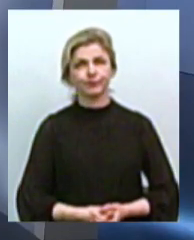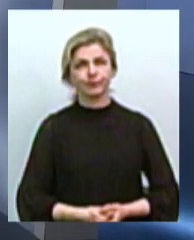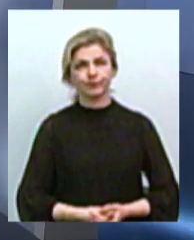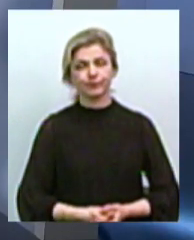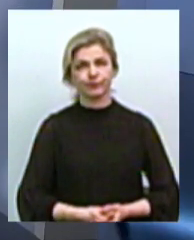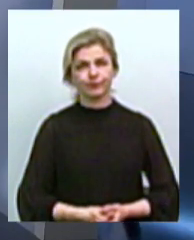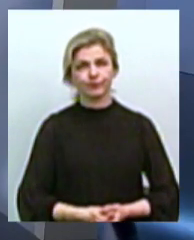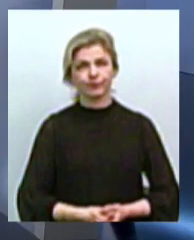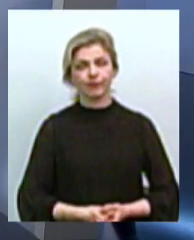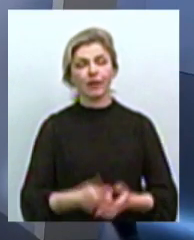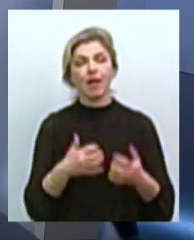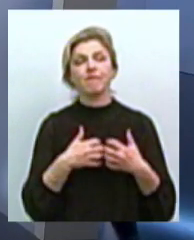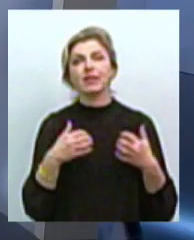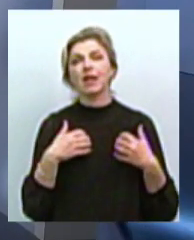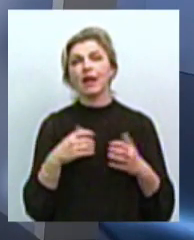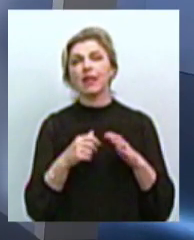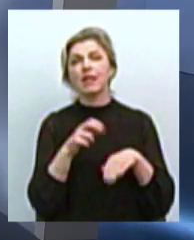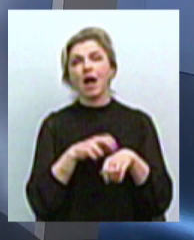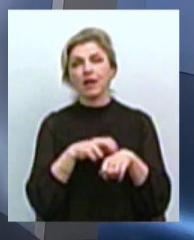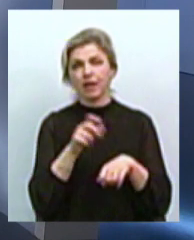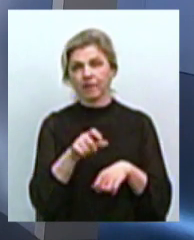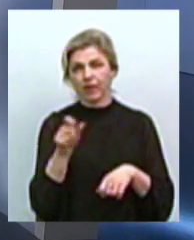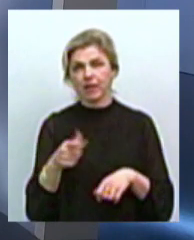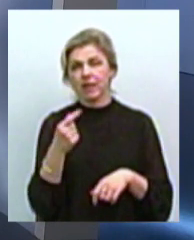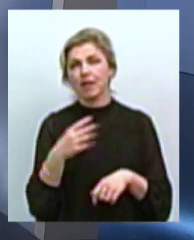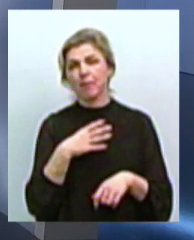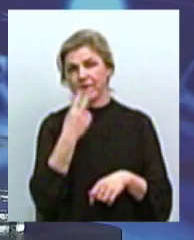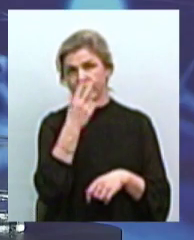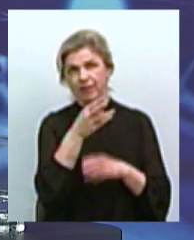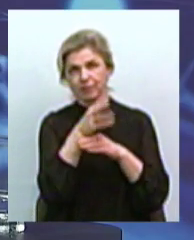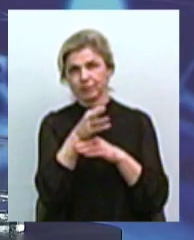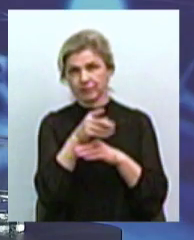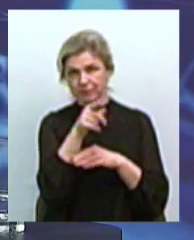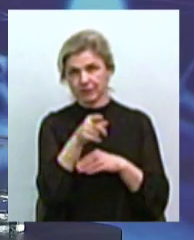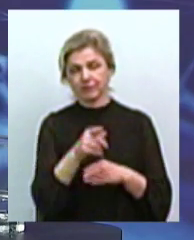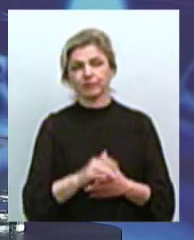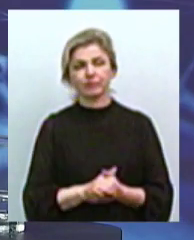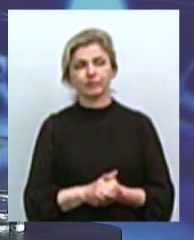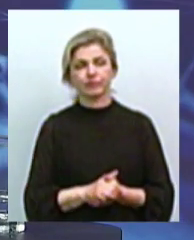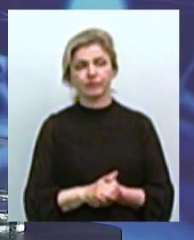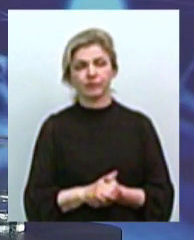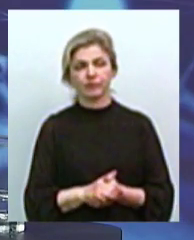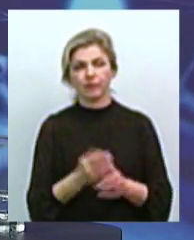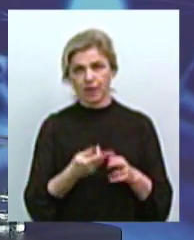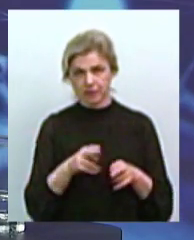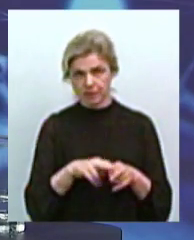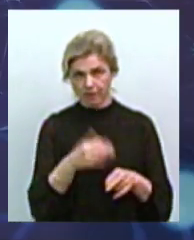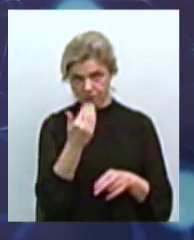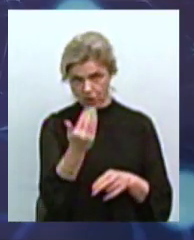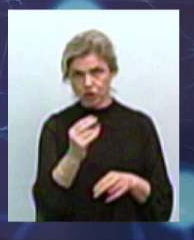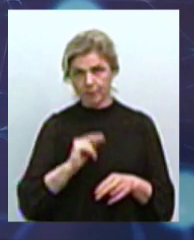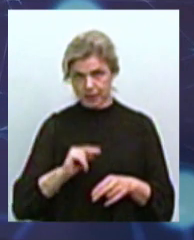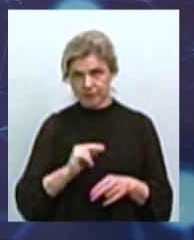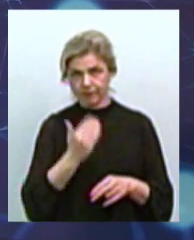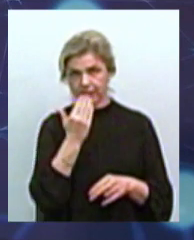А ветеринари, яких ми бачили у відеоматеріалі наших колег зі служби новин, це ваші працівники? Так.